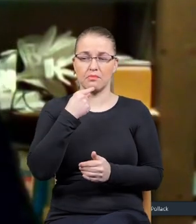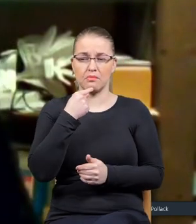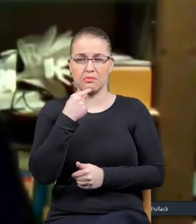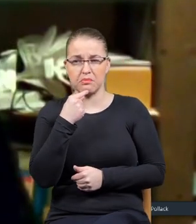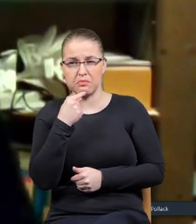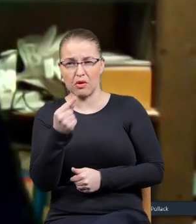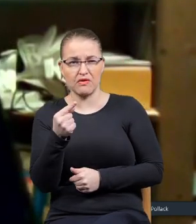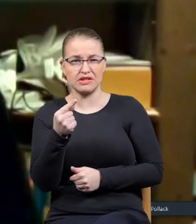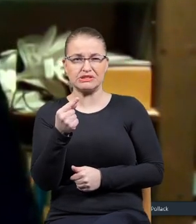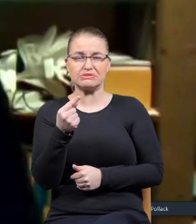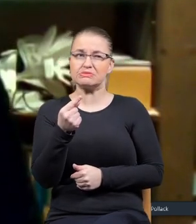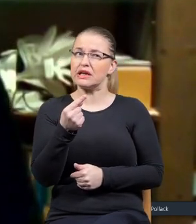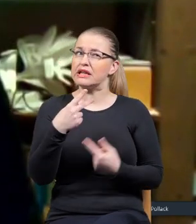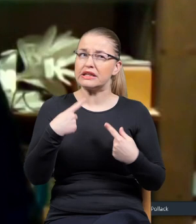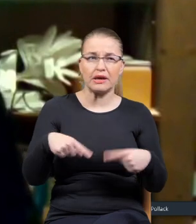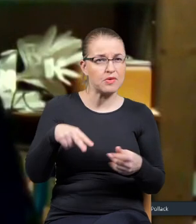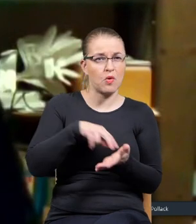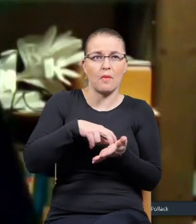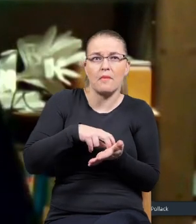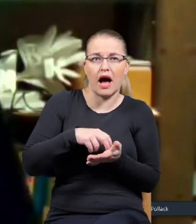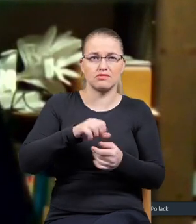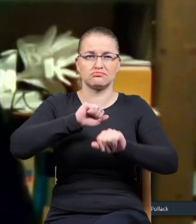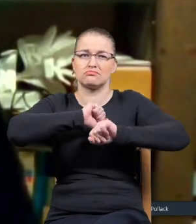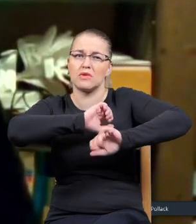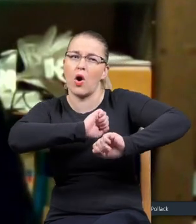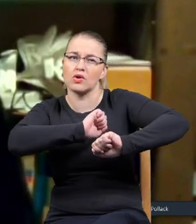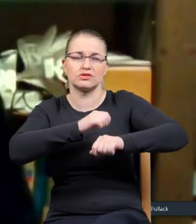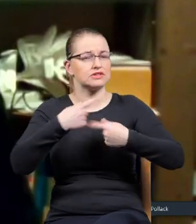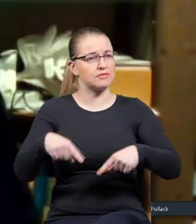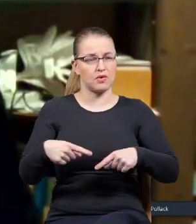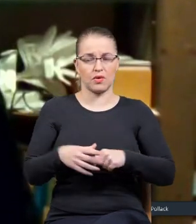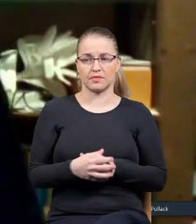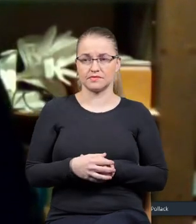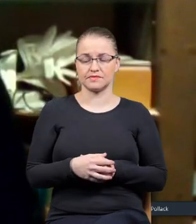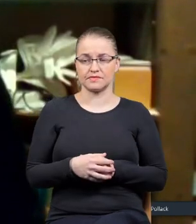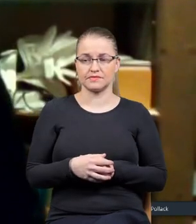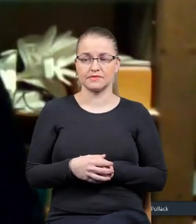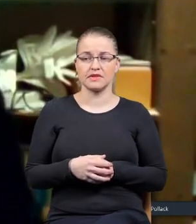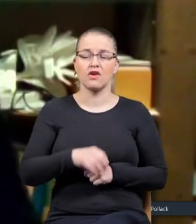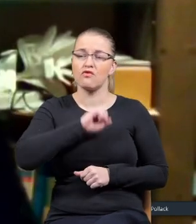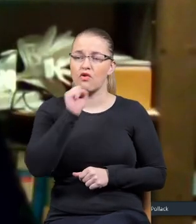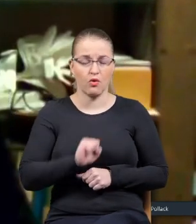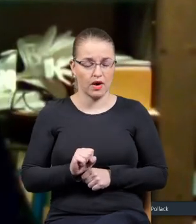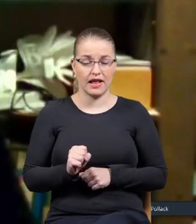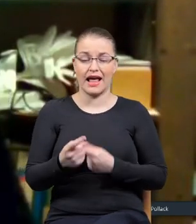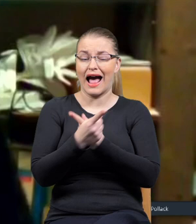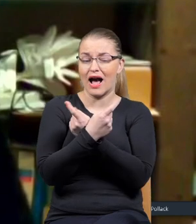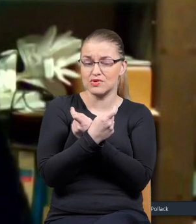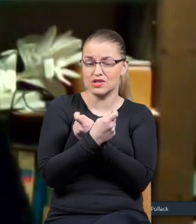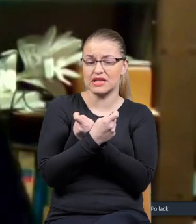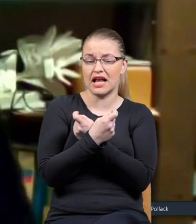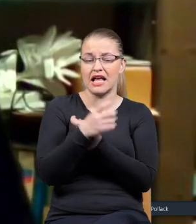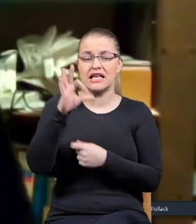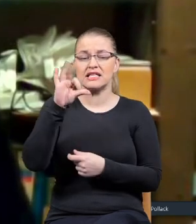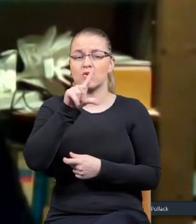tam musiałem się bać, czy bronić, czy czegokolwiek. Nie, zupełnie w Austrii, na Słowenii,